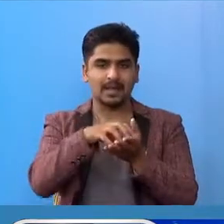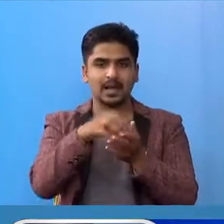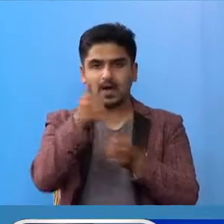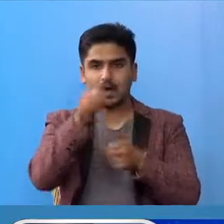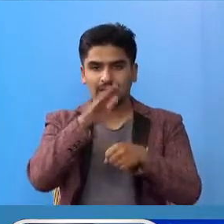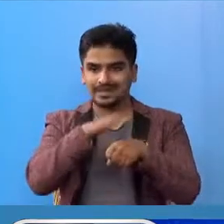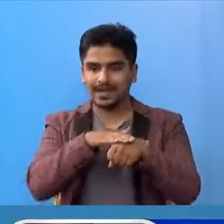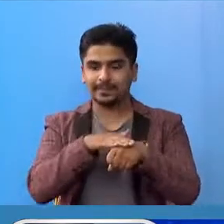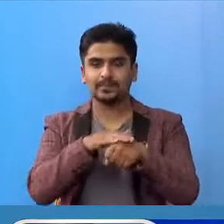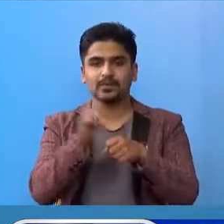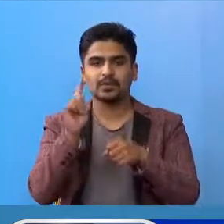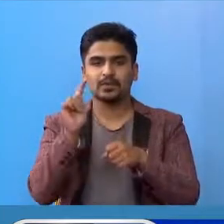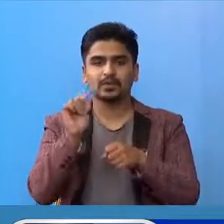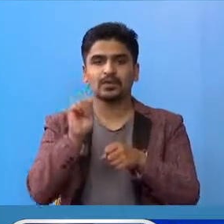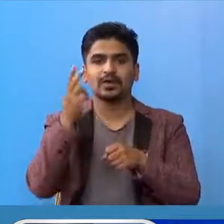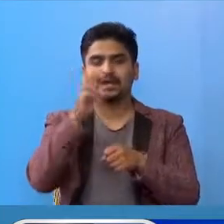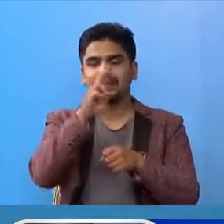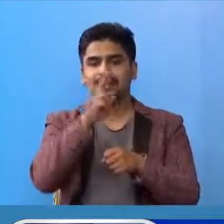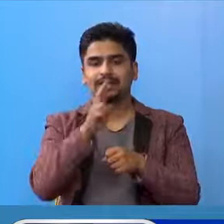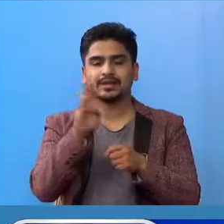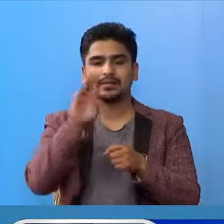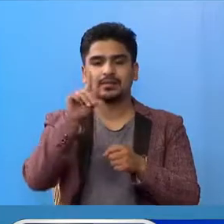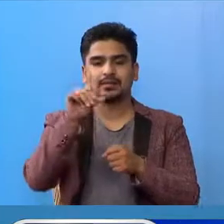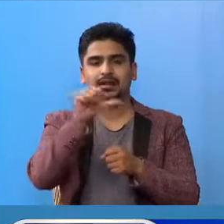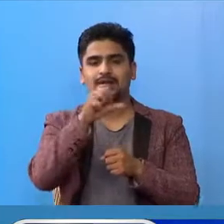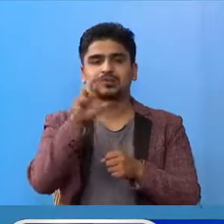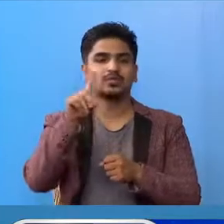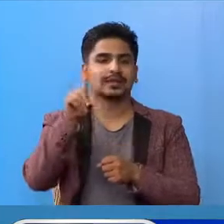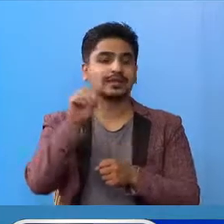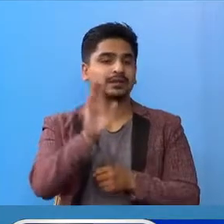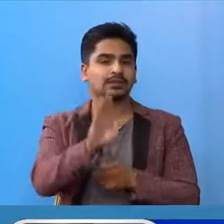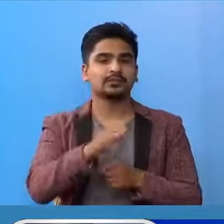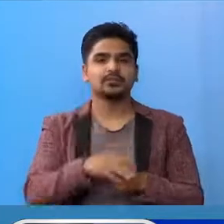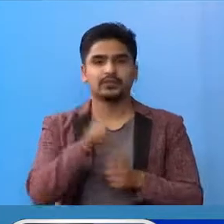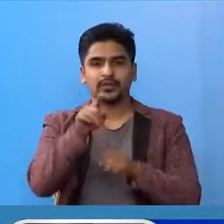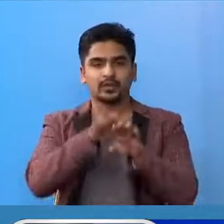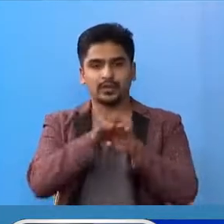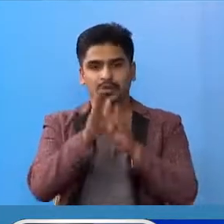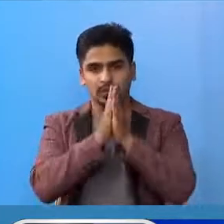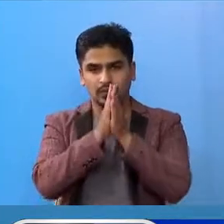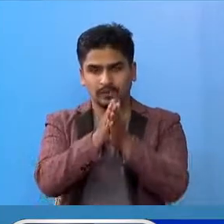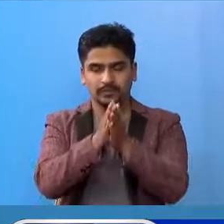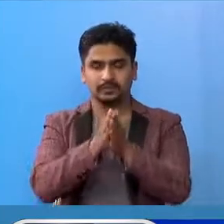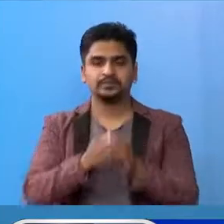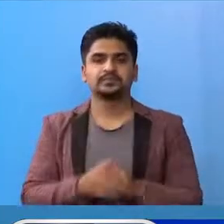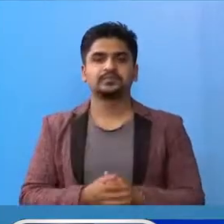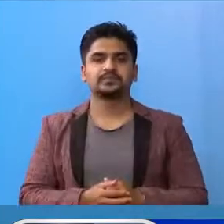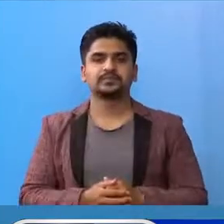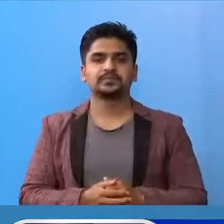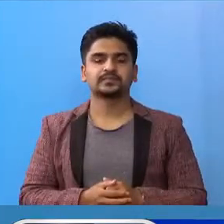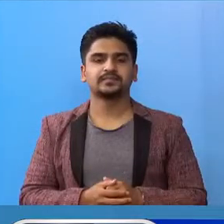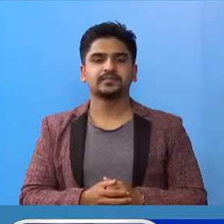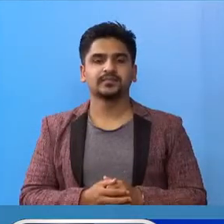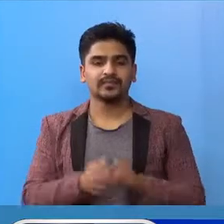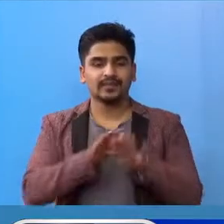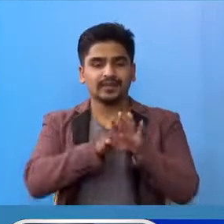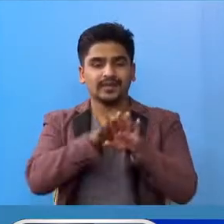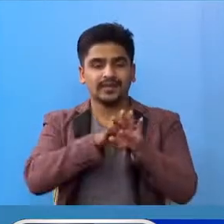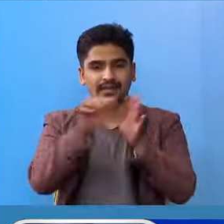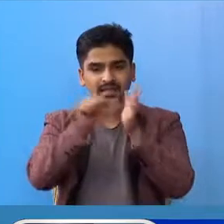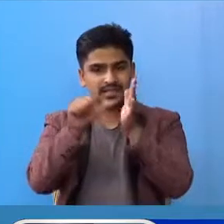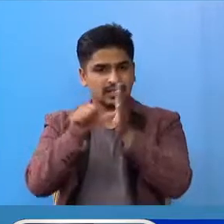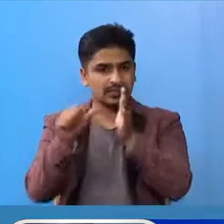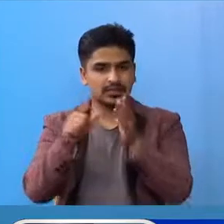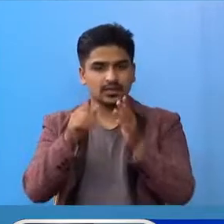अच्छाम, कईला लीर, बाजुरा चनुटाचन, अब यहां अरूला मा अनुरोद गरना चांचू, धेरे जिल्ला